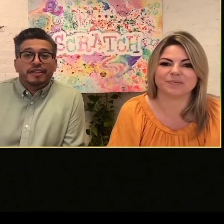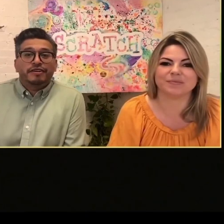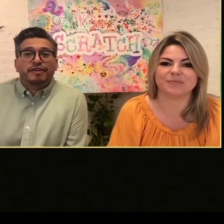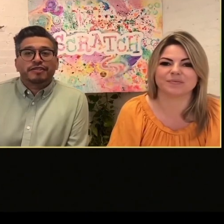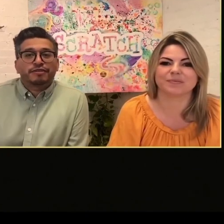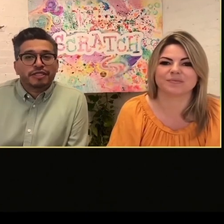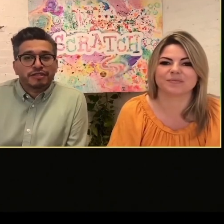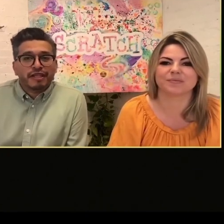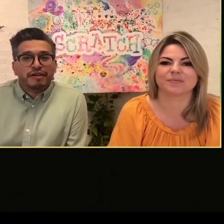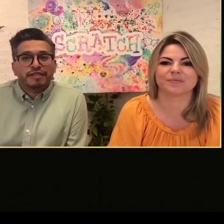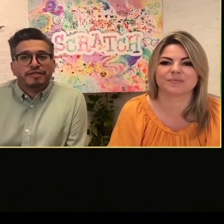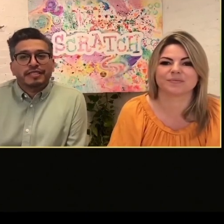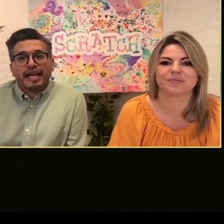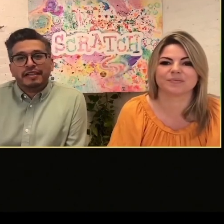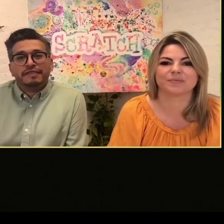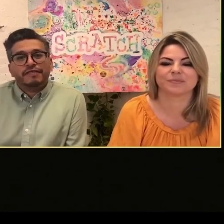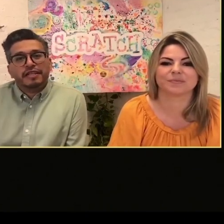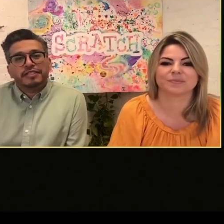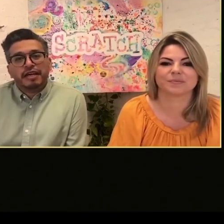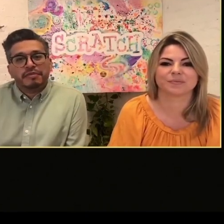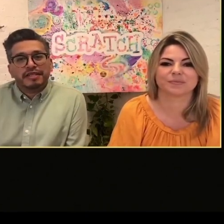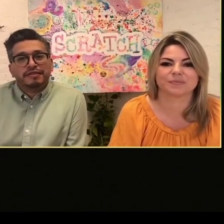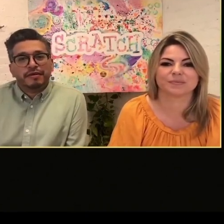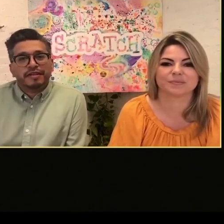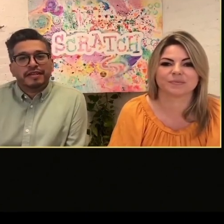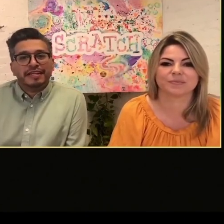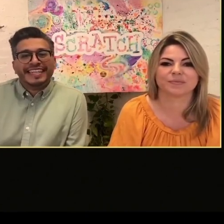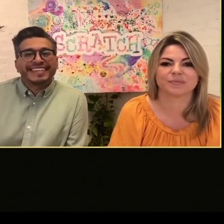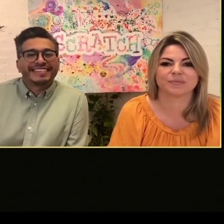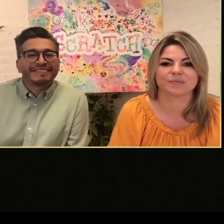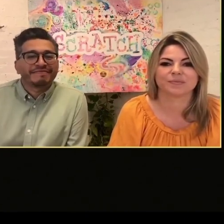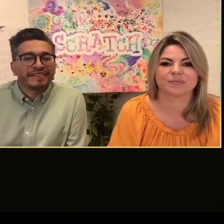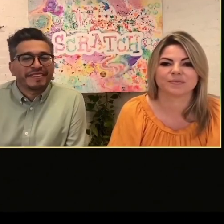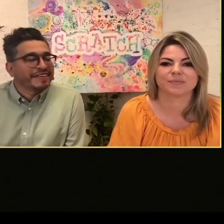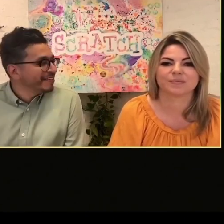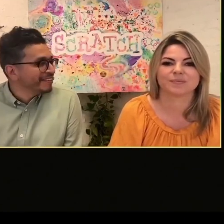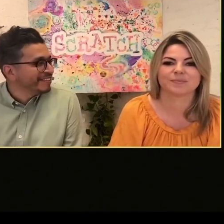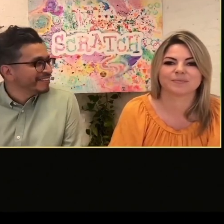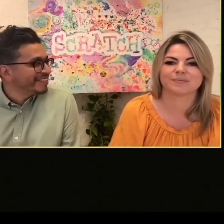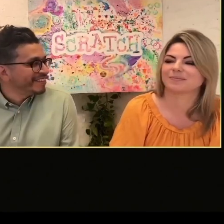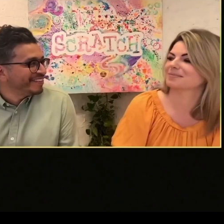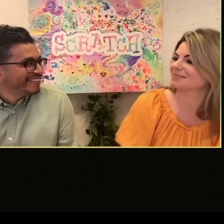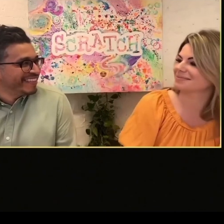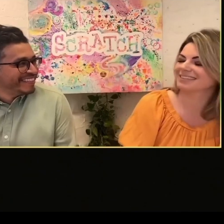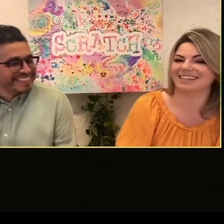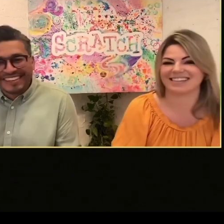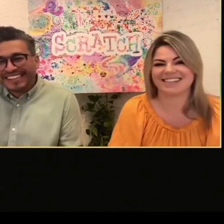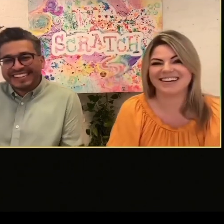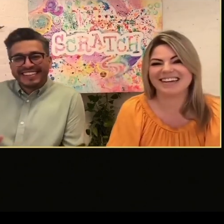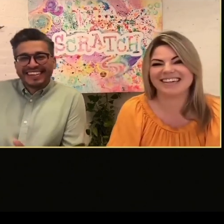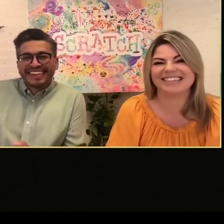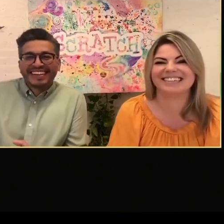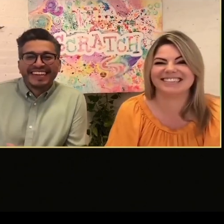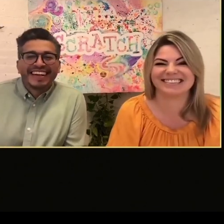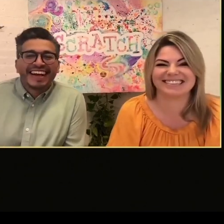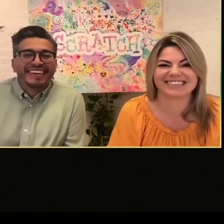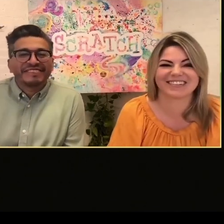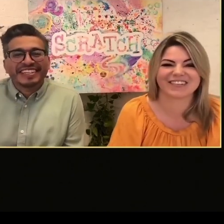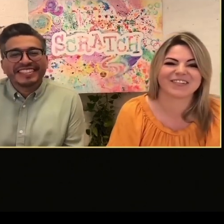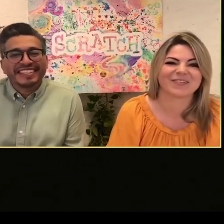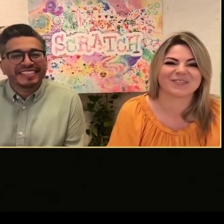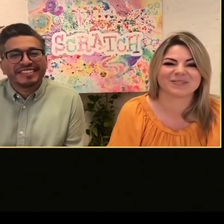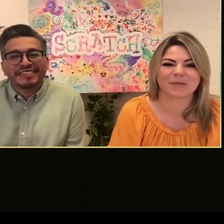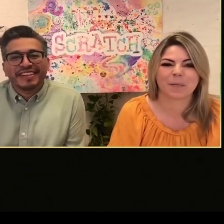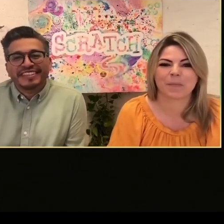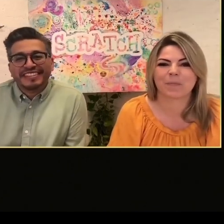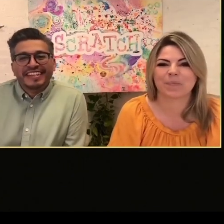Cominciamo allora, io sono della fondazione Scratch, originariamente della costa Ovest e lavoro anche nel team